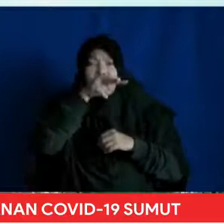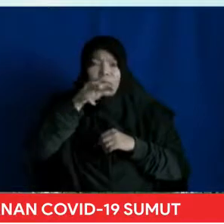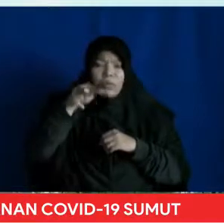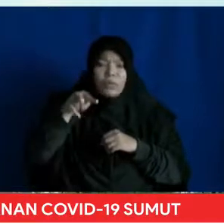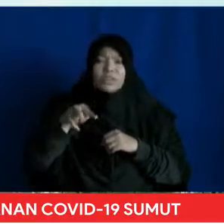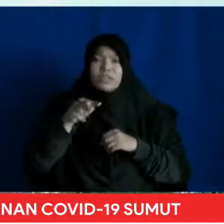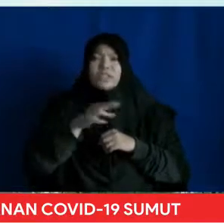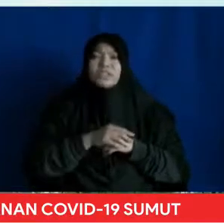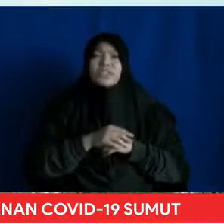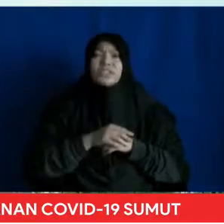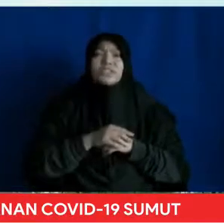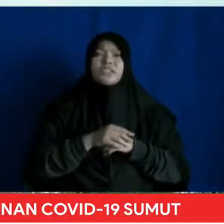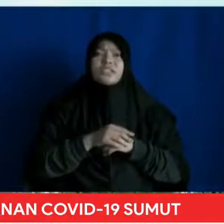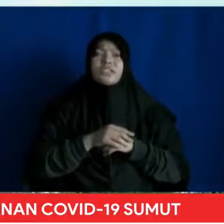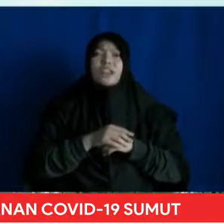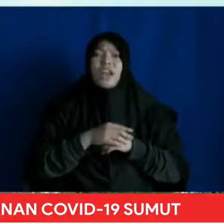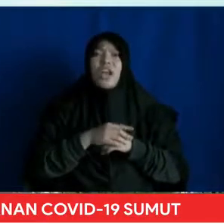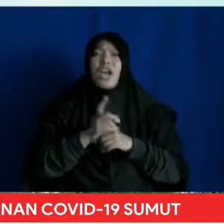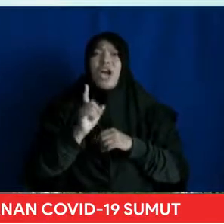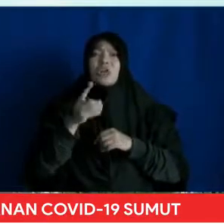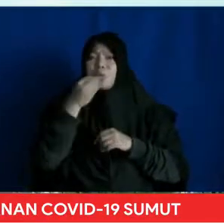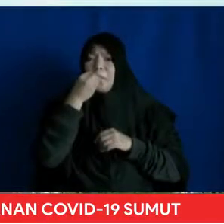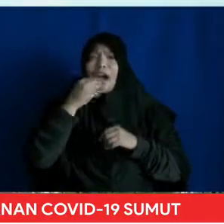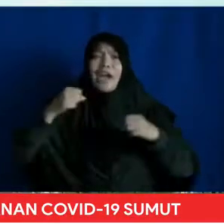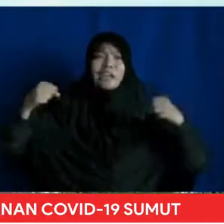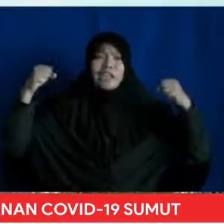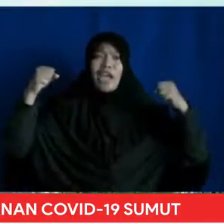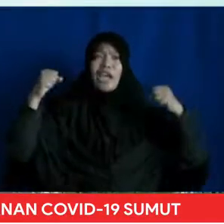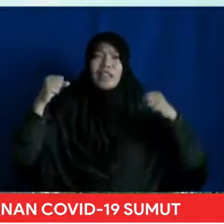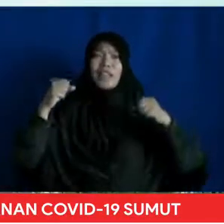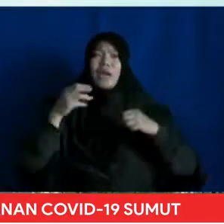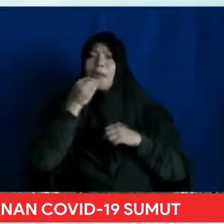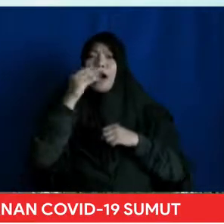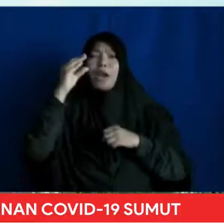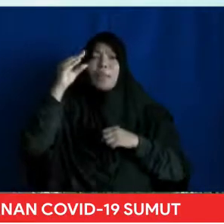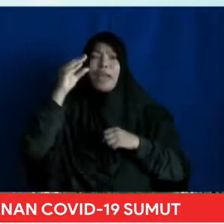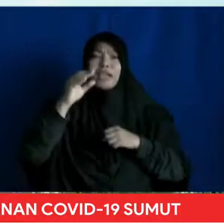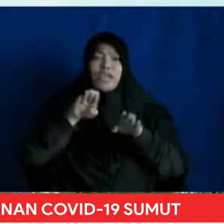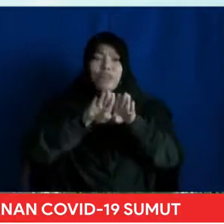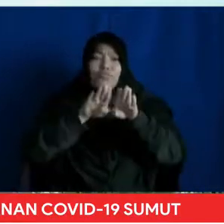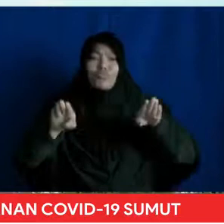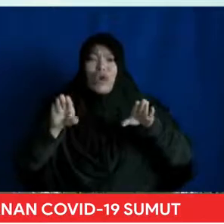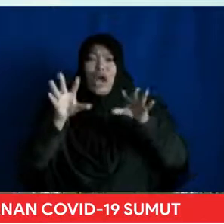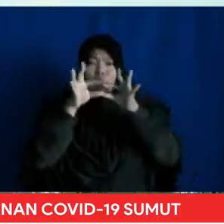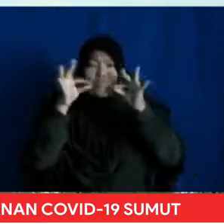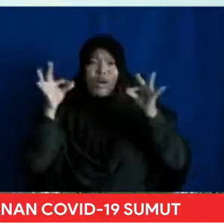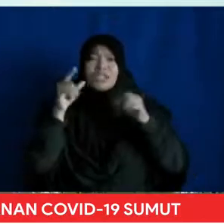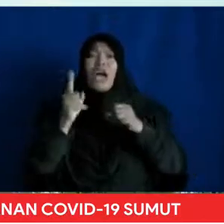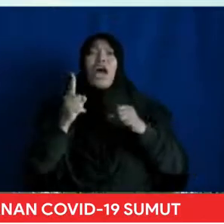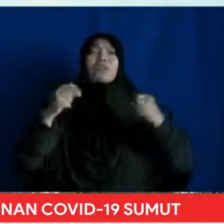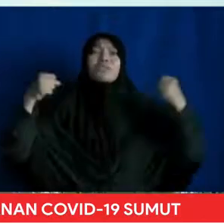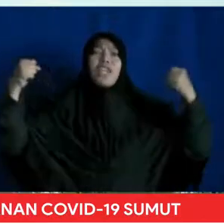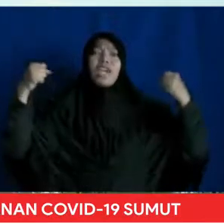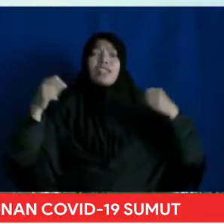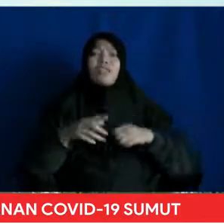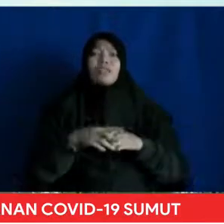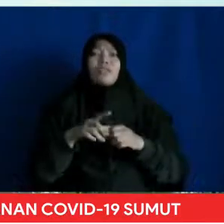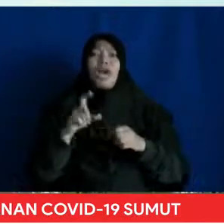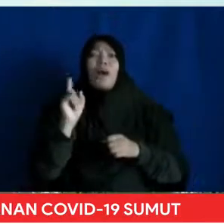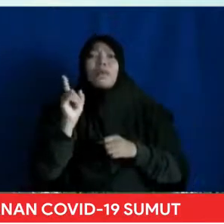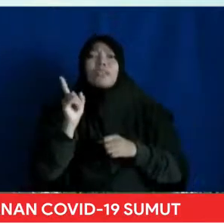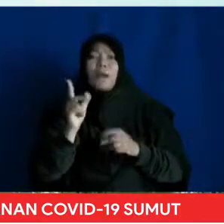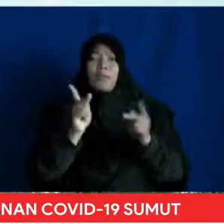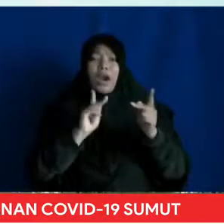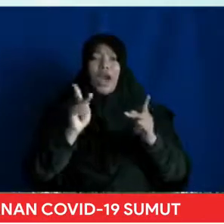kuantitas asupan gizi Saat sahur dan buka puasa Pasalnya Jika asupan gizi kurang Orang